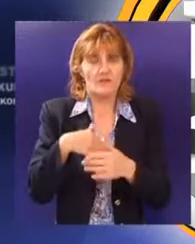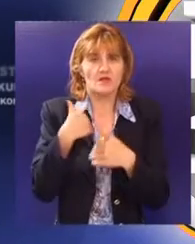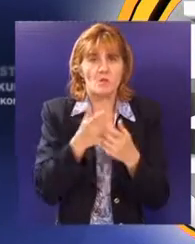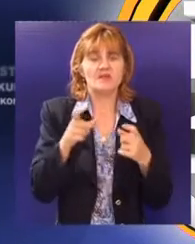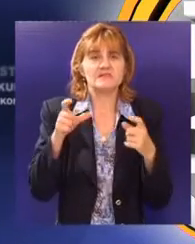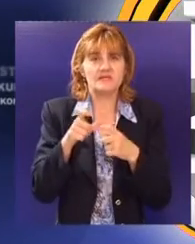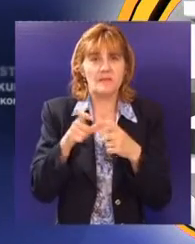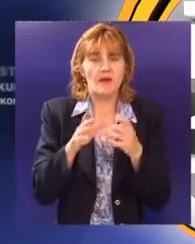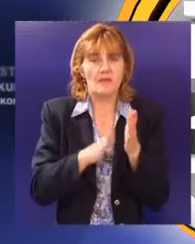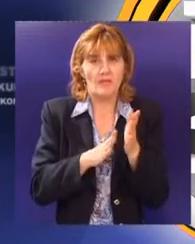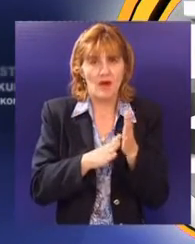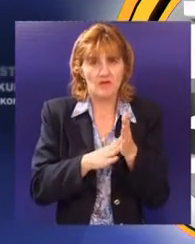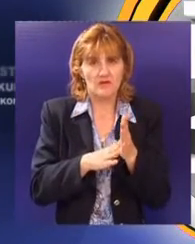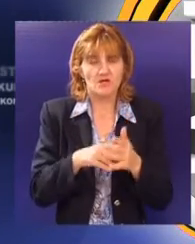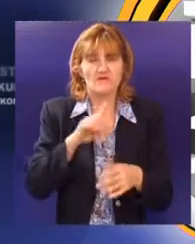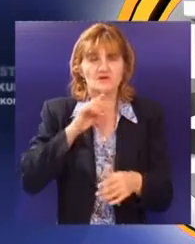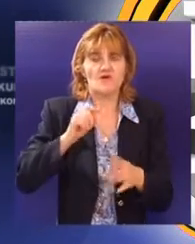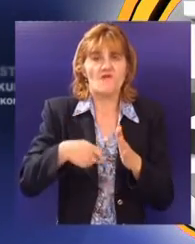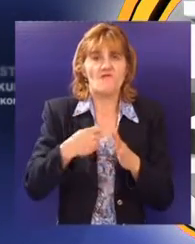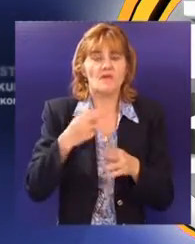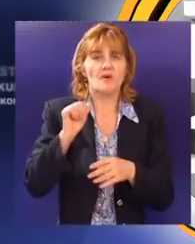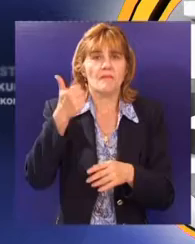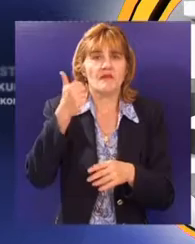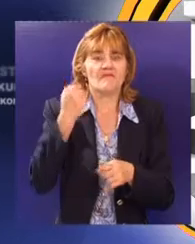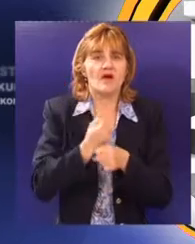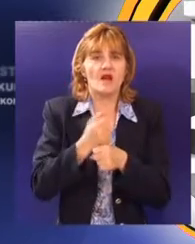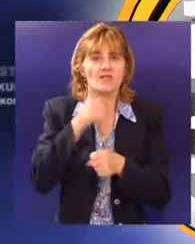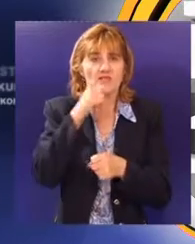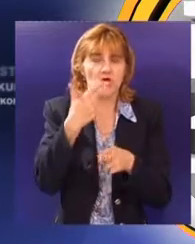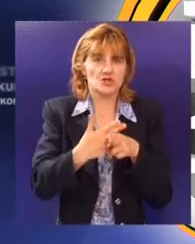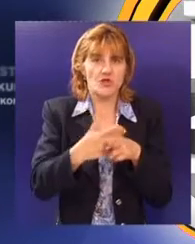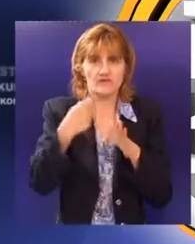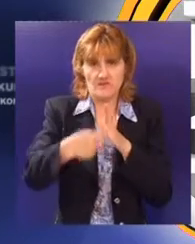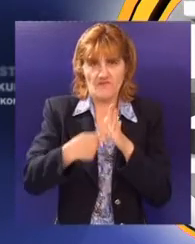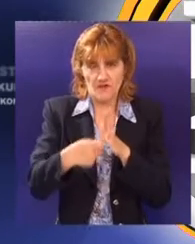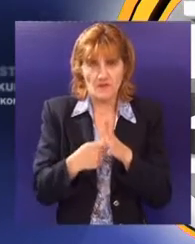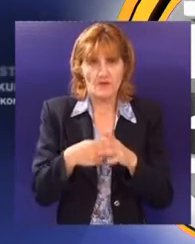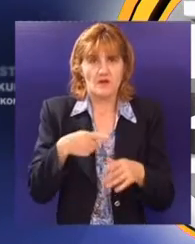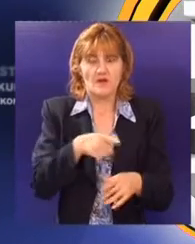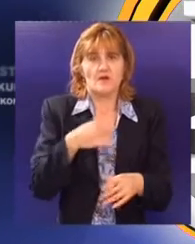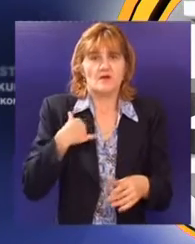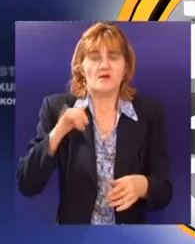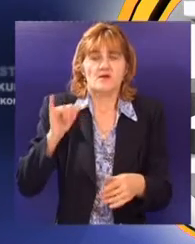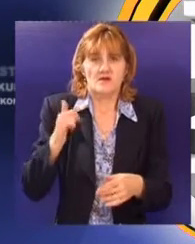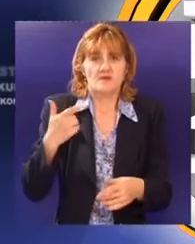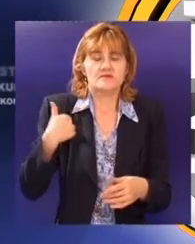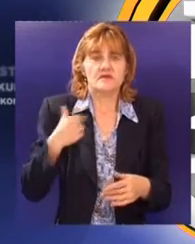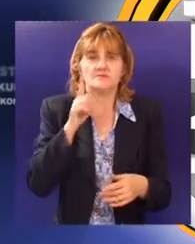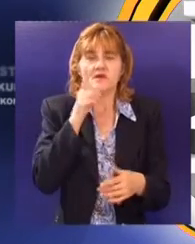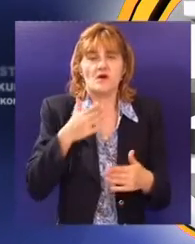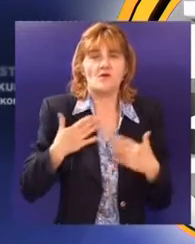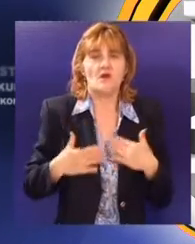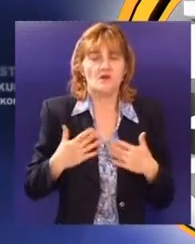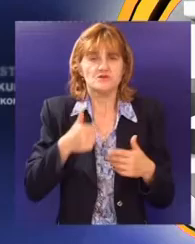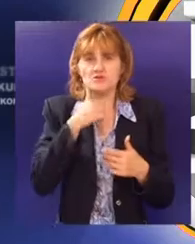je Stipanu Milodanoviću, autoru filma Prvi radni dan. Ova nagrada mi je stvarno sada značajna pošto vidim da su ljudi